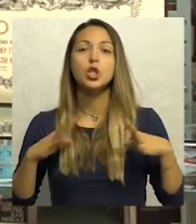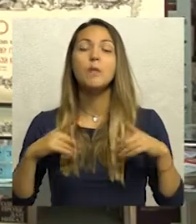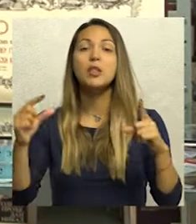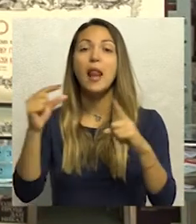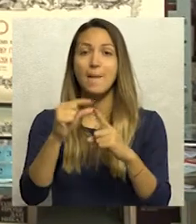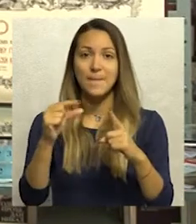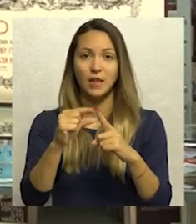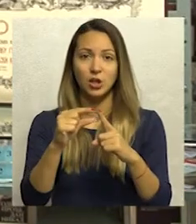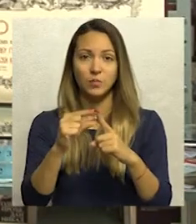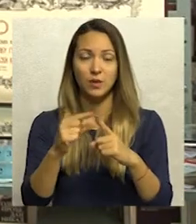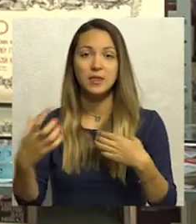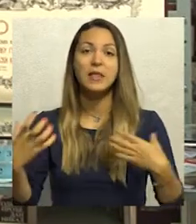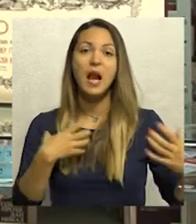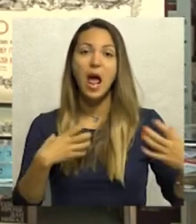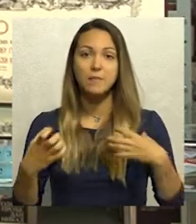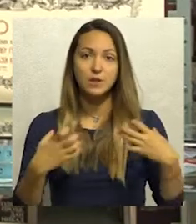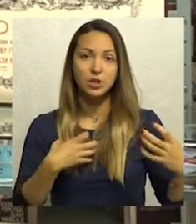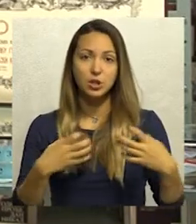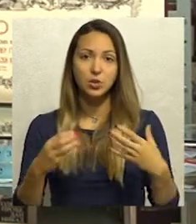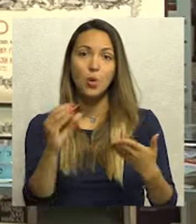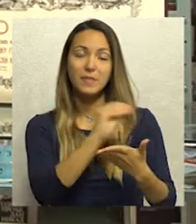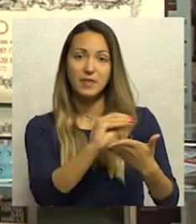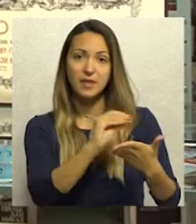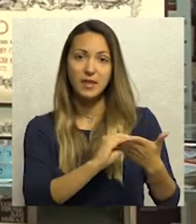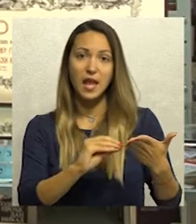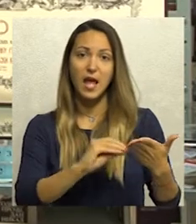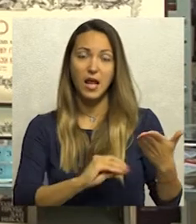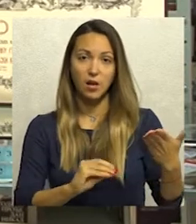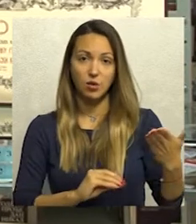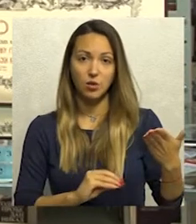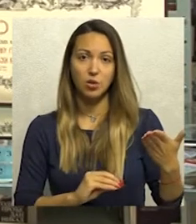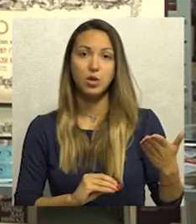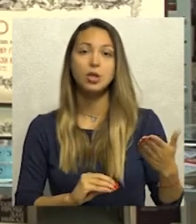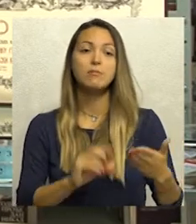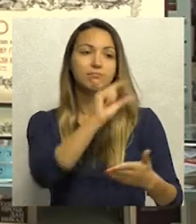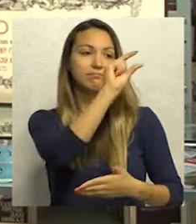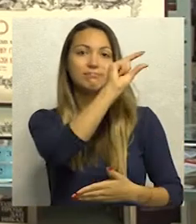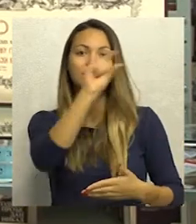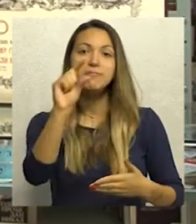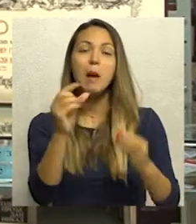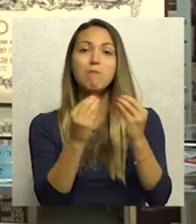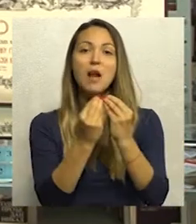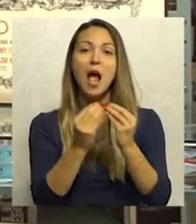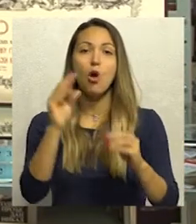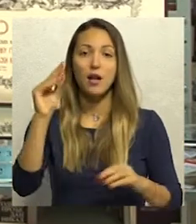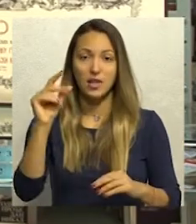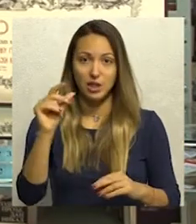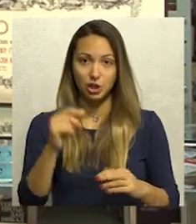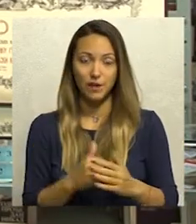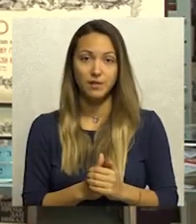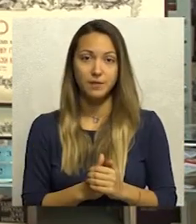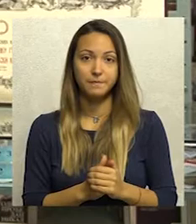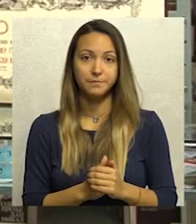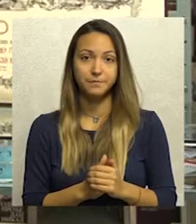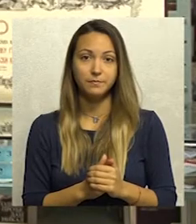dramskom delu o jednočinki koja je naslovljena Branko Radičević i koja je posthumno